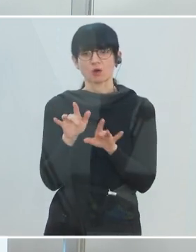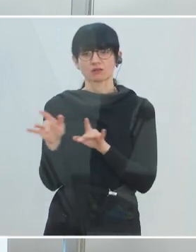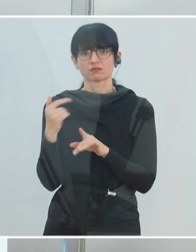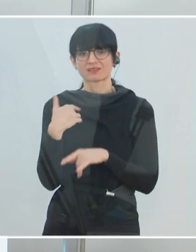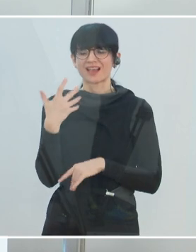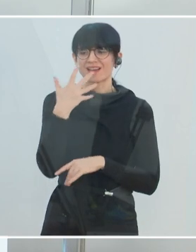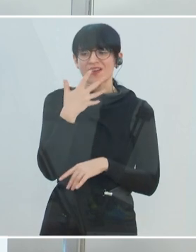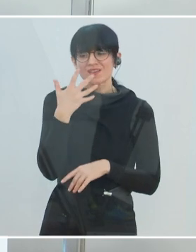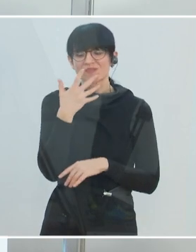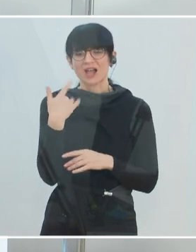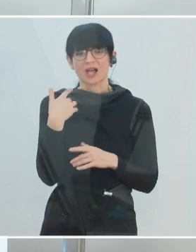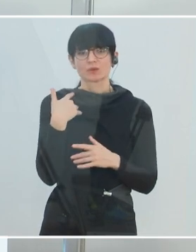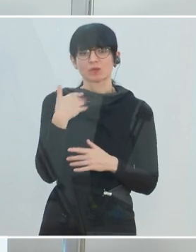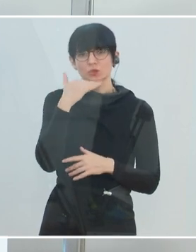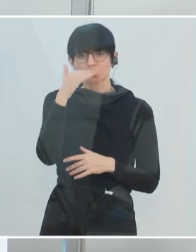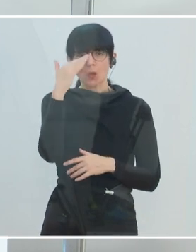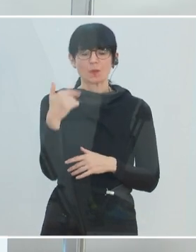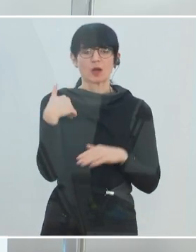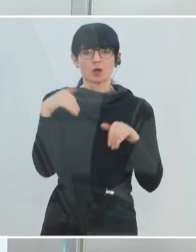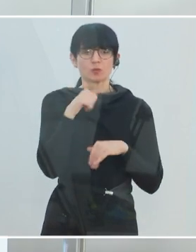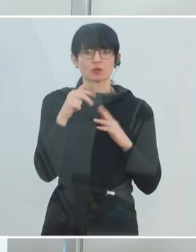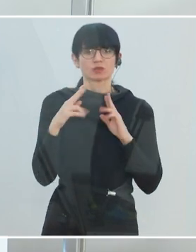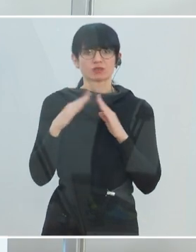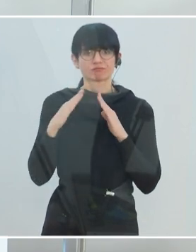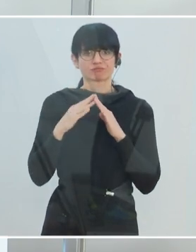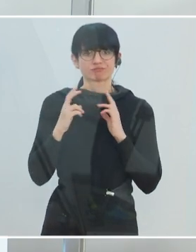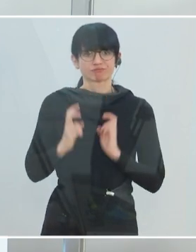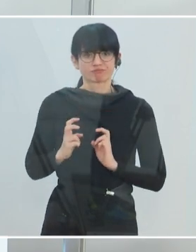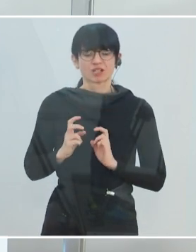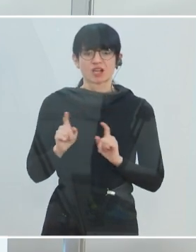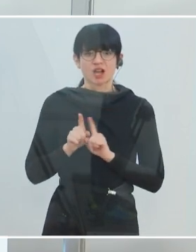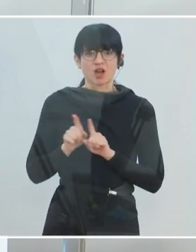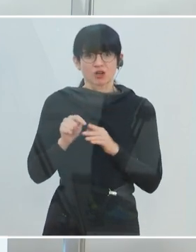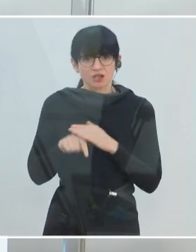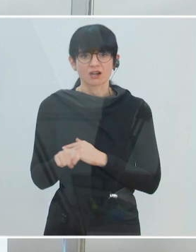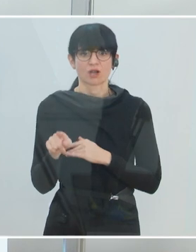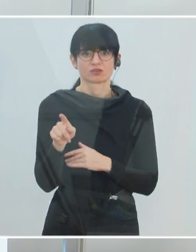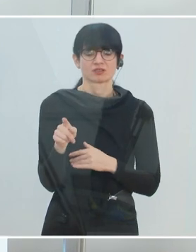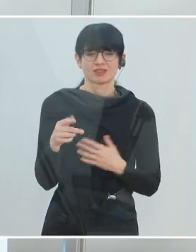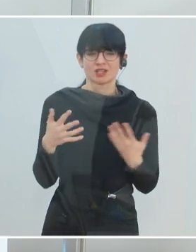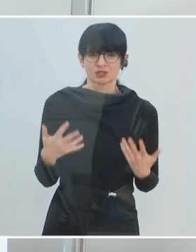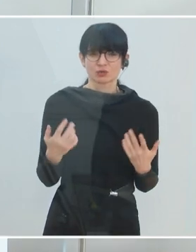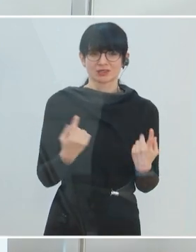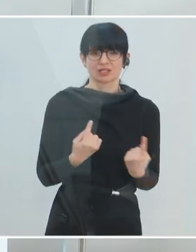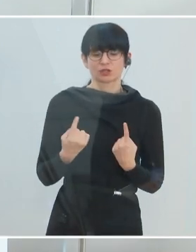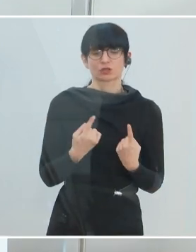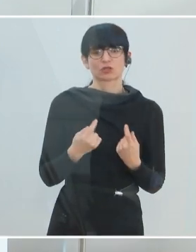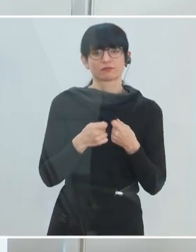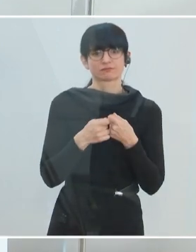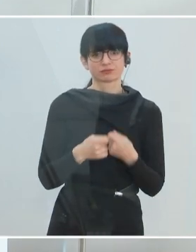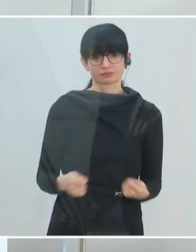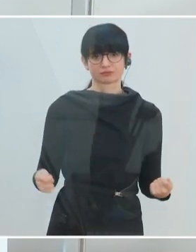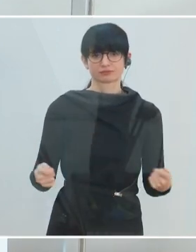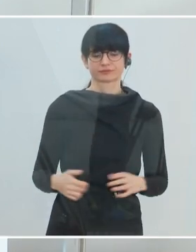wärmer, steigen die Temperaturen, wir brauchen nicht mehr nur herinnenbleiben. Und damit sollte sich die Situation schrittweise